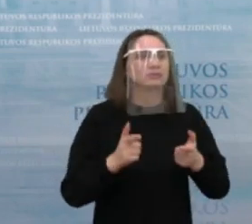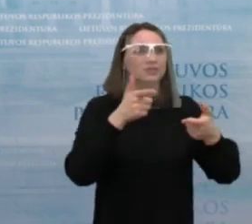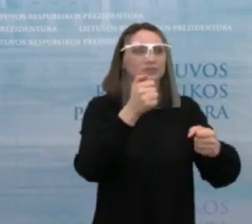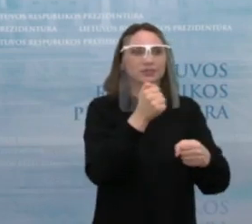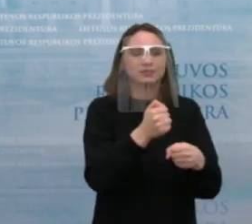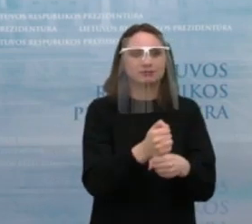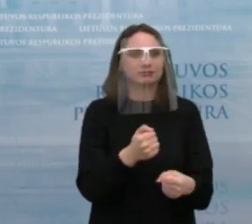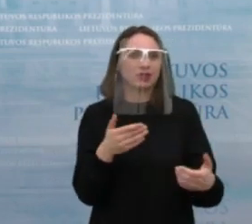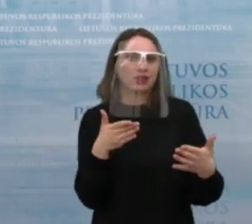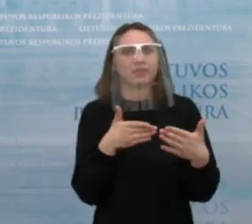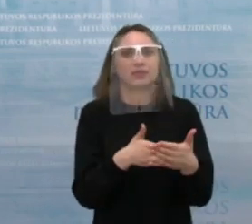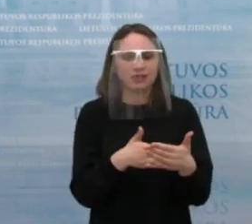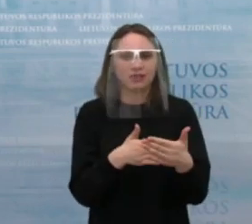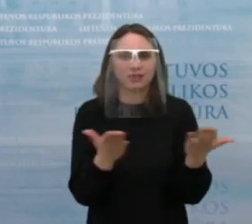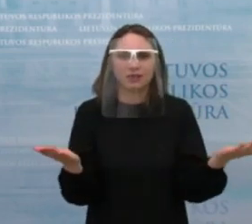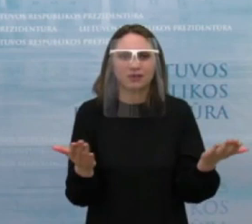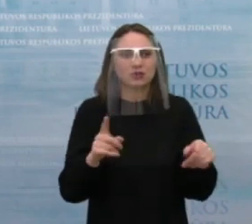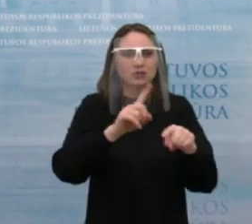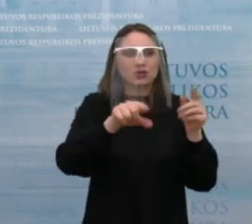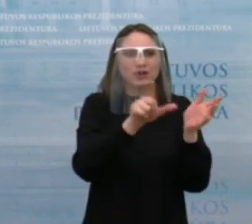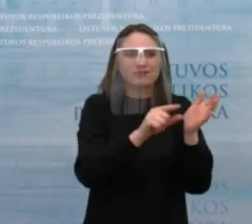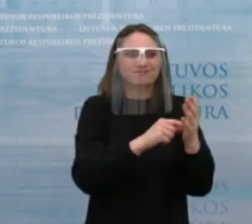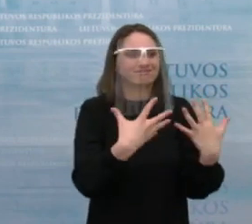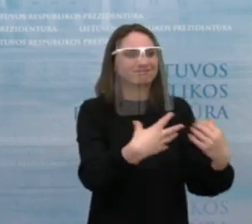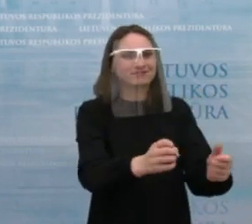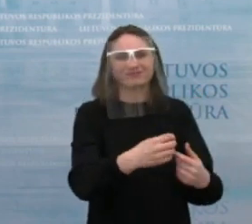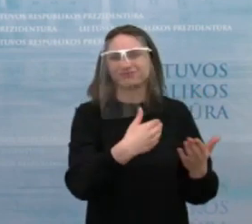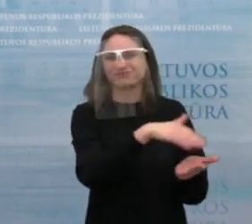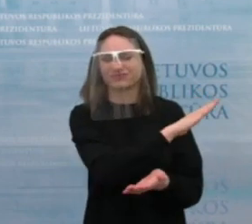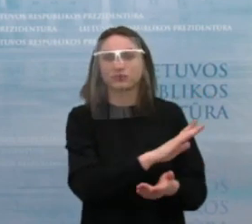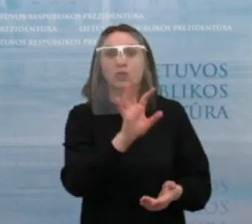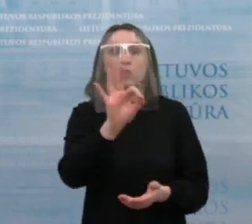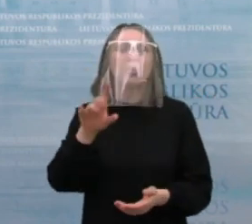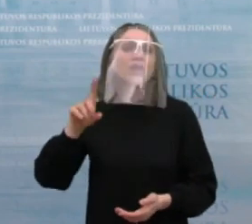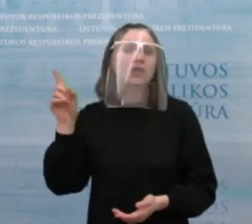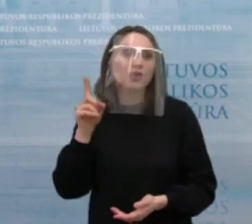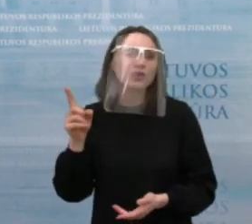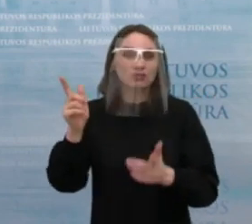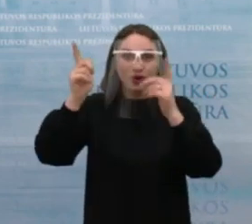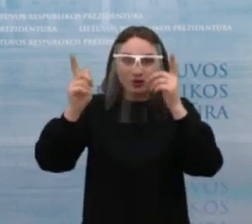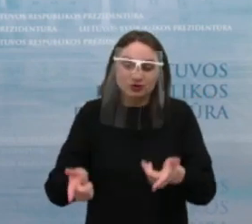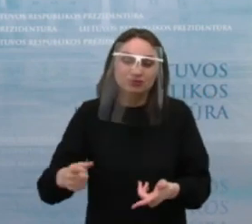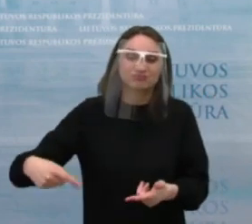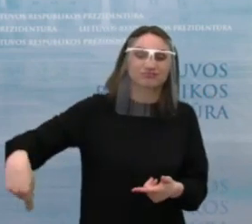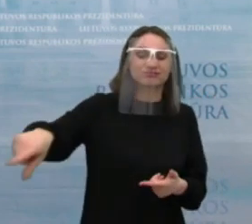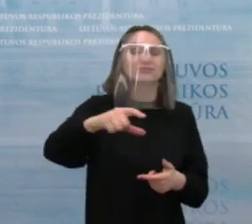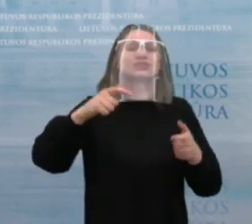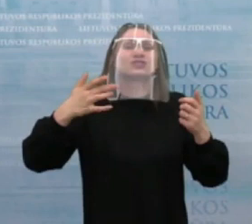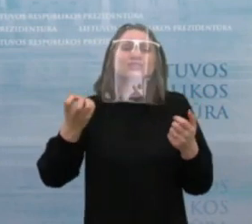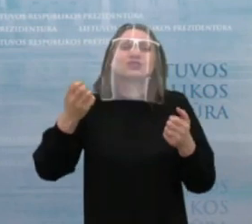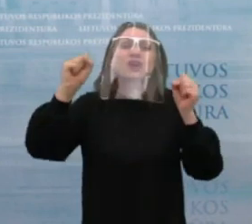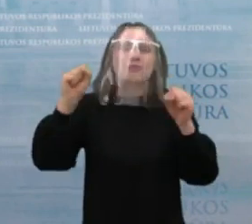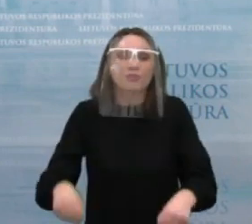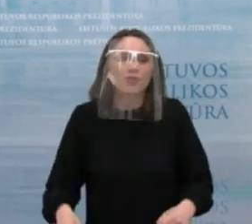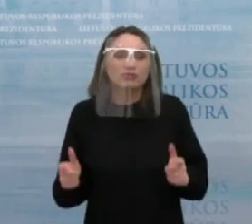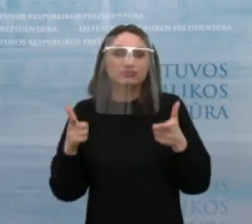iškrentai iš darbo rinkos, kurie yra arti pensijinio amžiaus. O jaunimas yra ta visuomenės dalis, kuri yra galinti